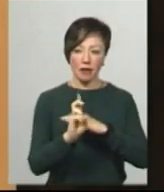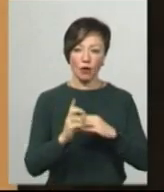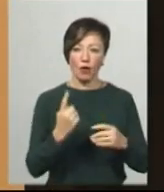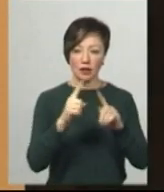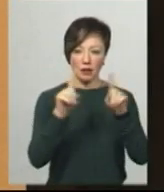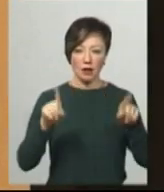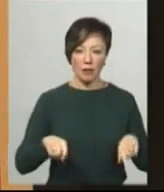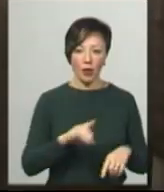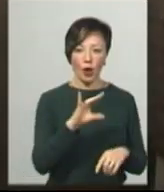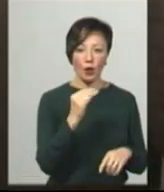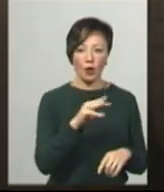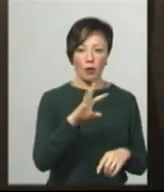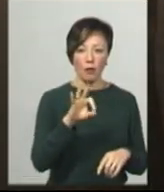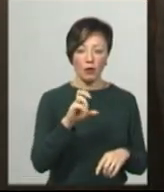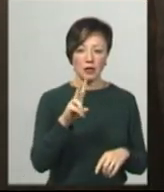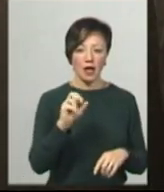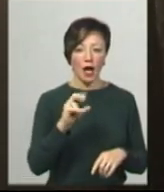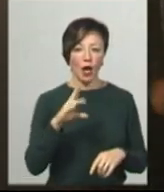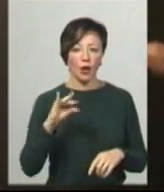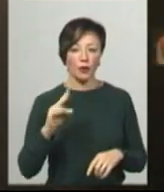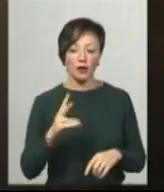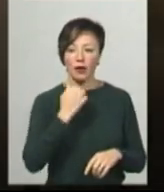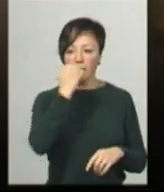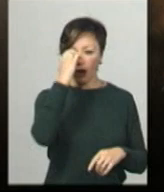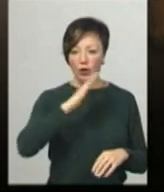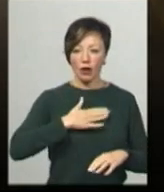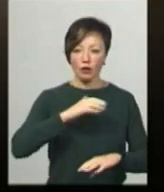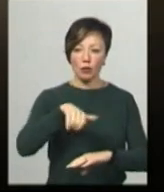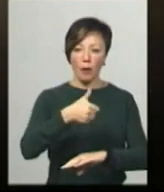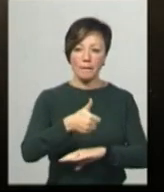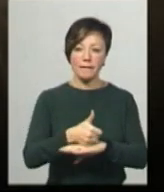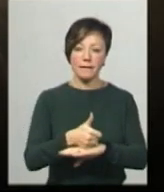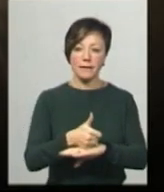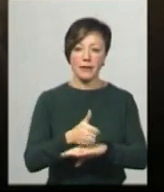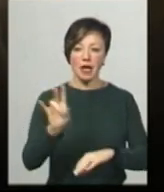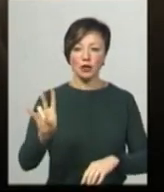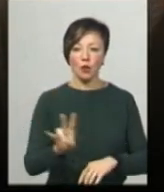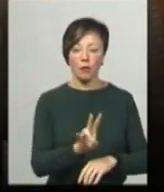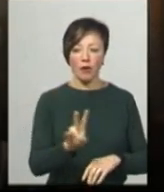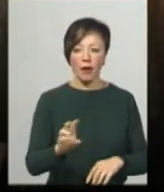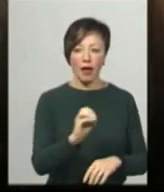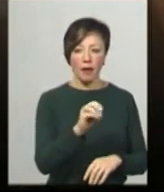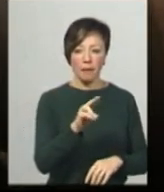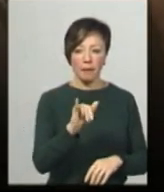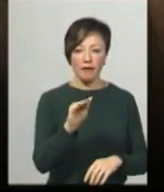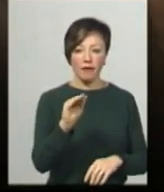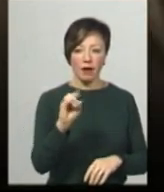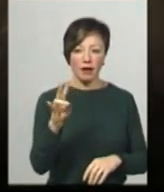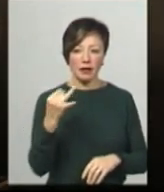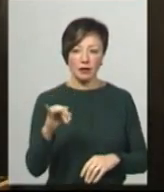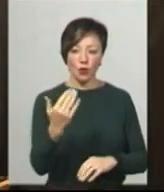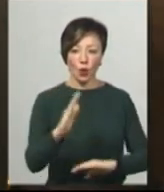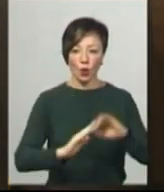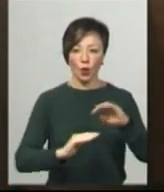отримав Юрій Москалюк. Дякую нашому митрополиту Епіфанію. Від його рук